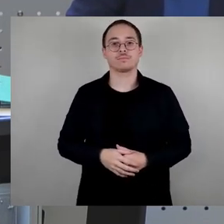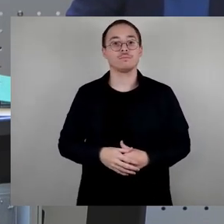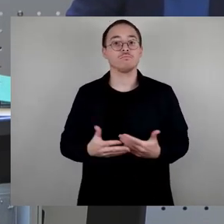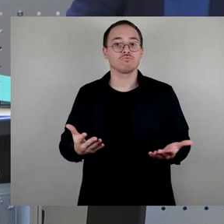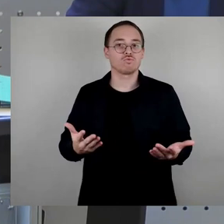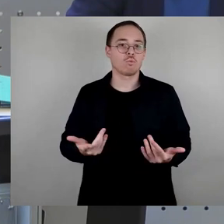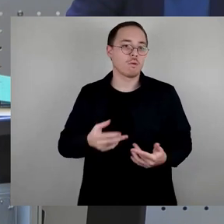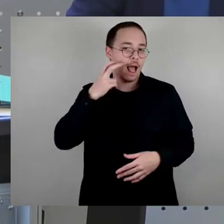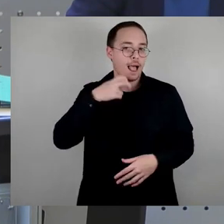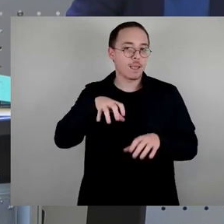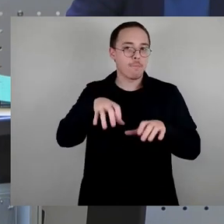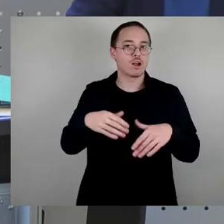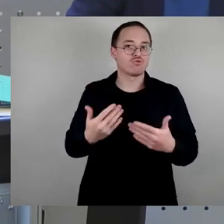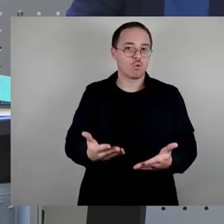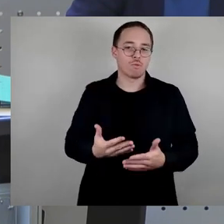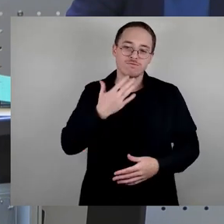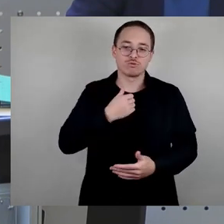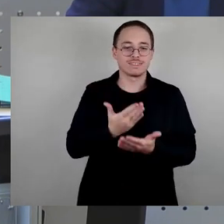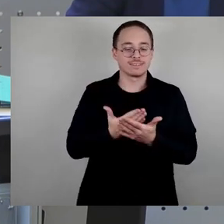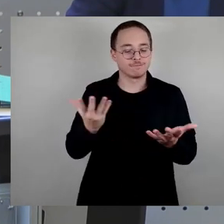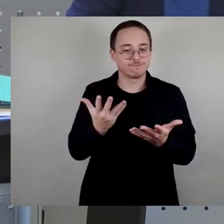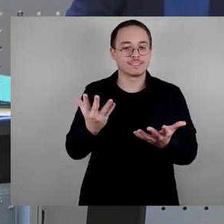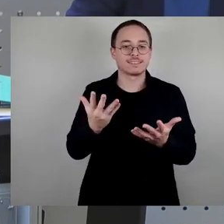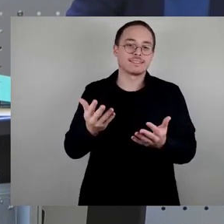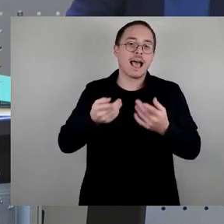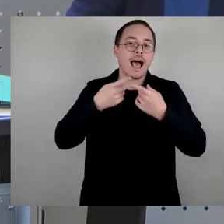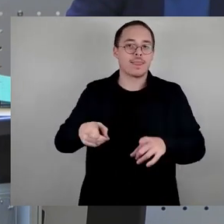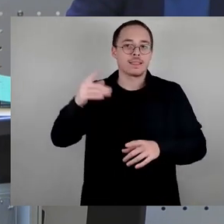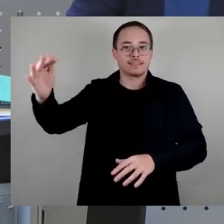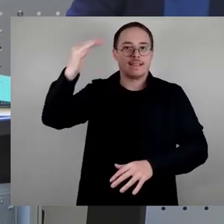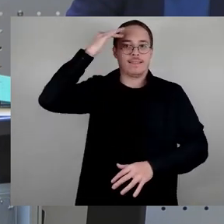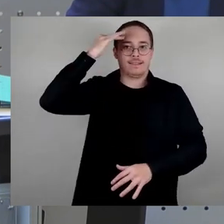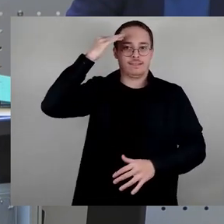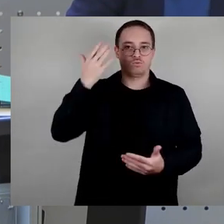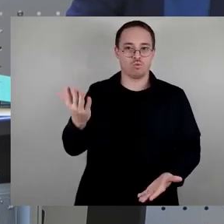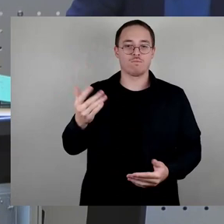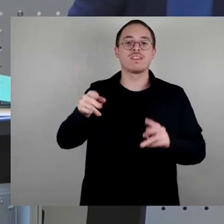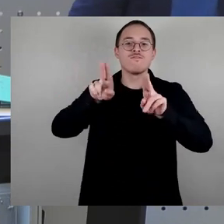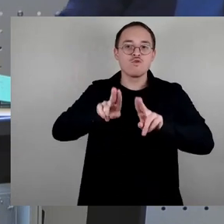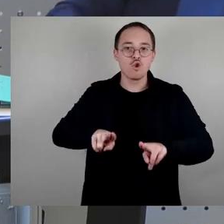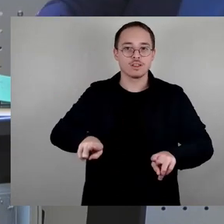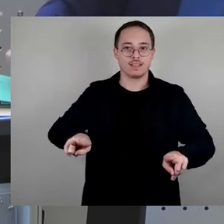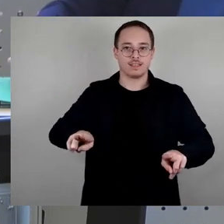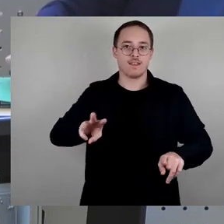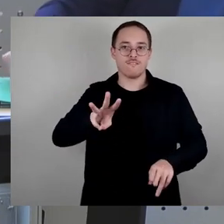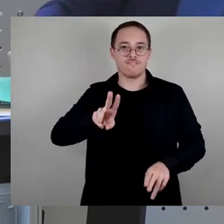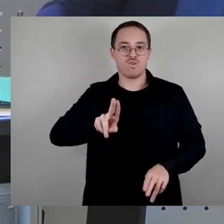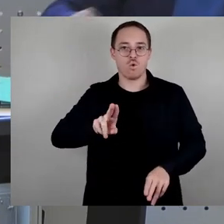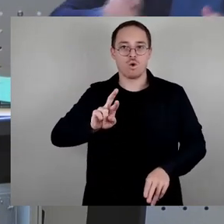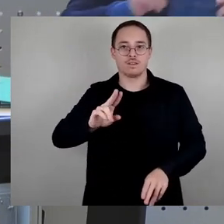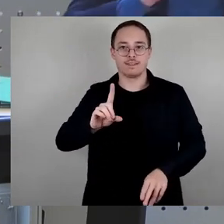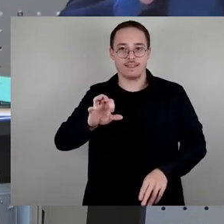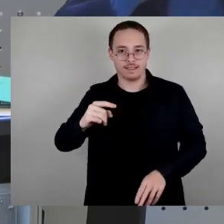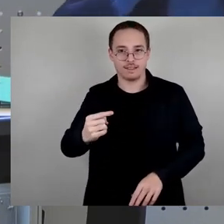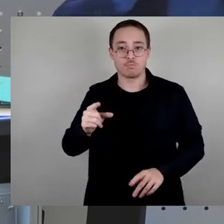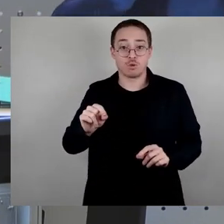als es bisher der Fall ist. Zu einem würdigen Gedenken wird auch ein würdiges Denkmal. Eine Anforderung, der die Inschrift auf der Sitzbank nicht wirklich